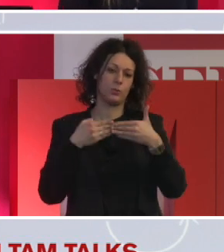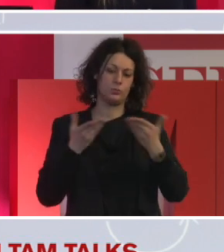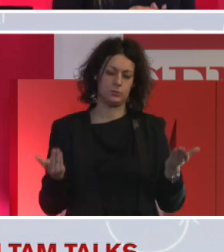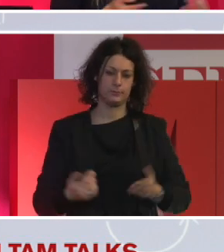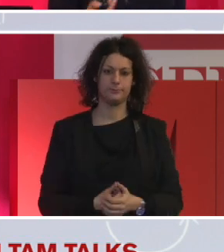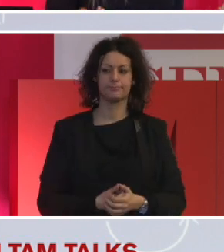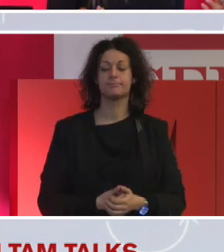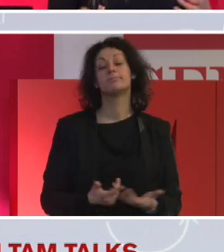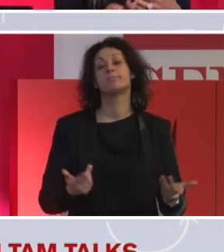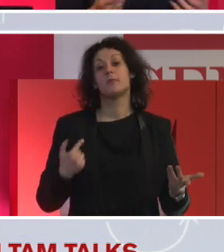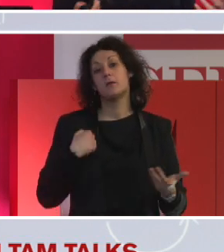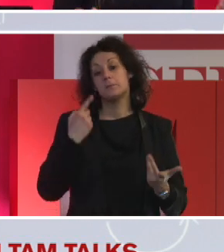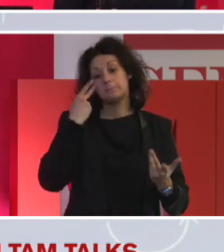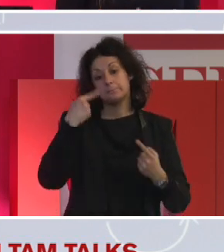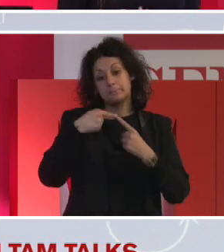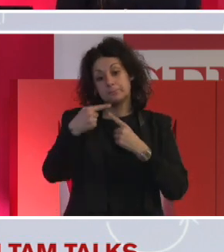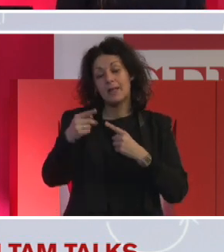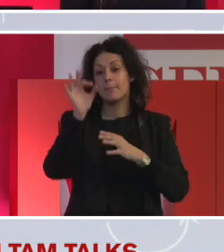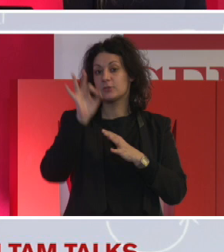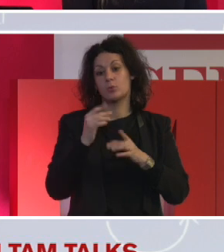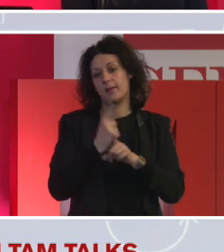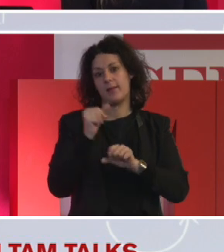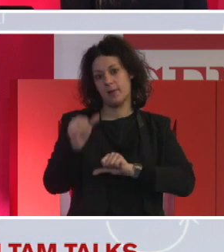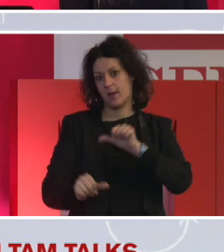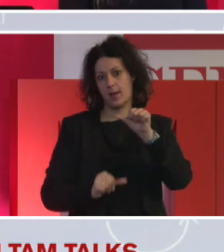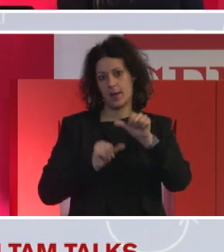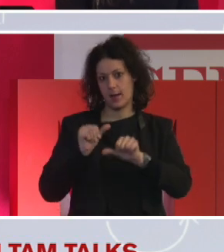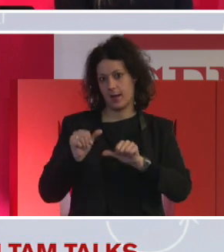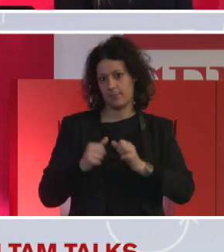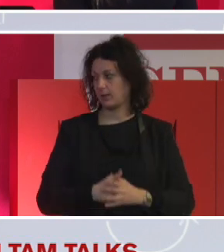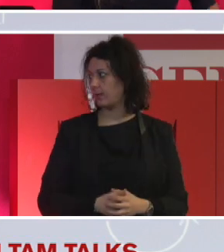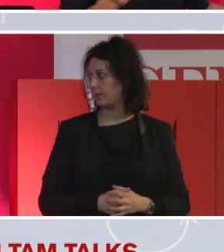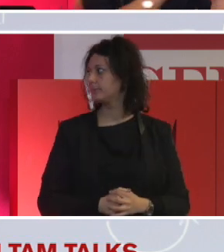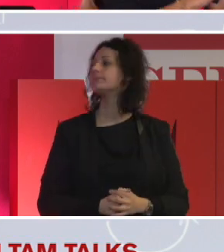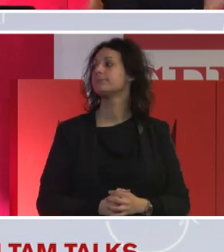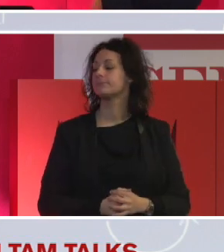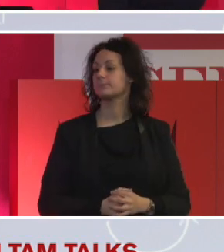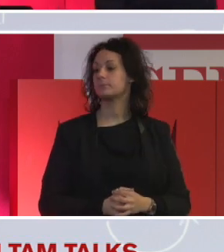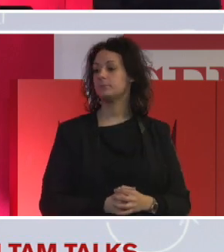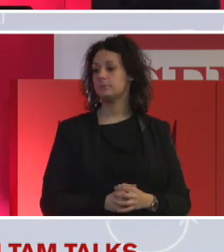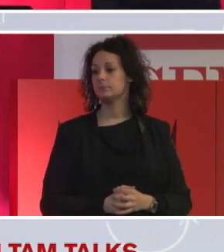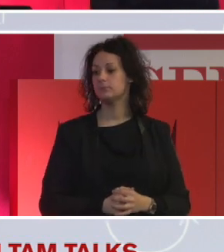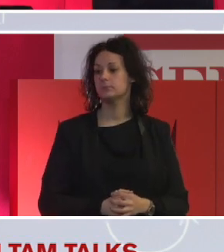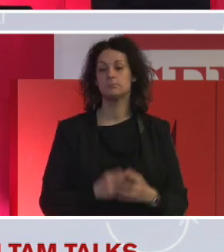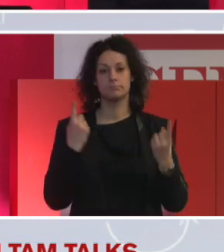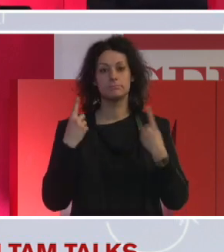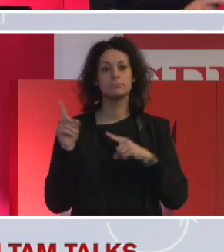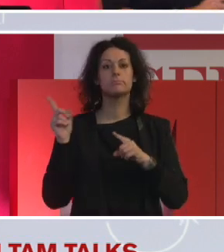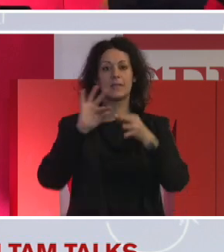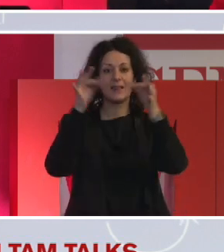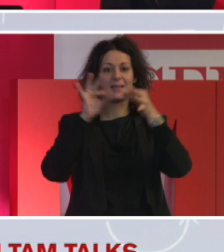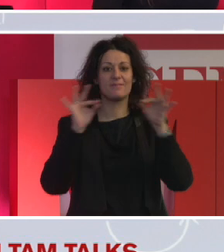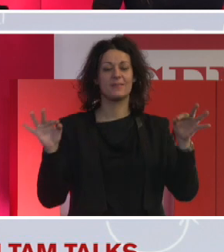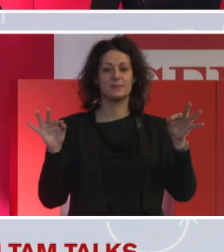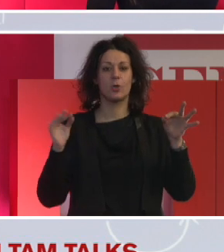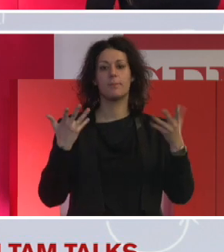cambierà, e in generale lo deve essere, perché in realtà vedremo, è un po' un business case. Allora, queste sono le definizioni di diversità, e